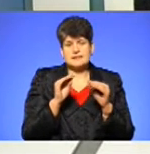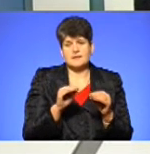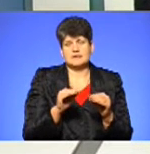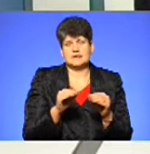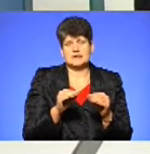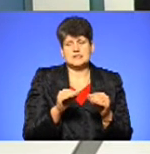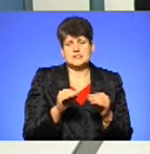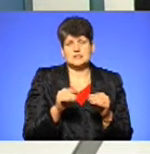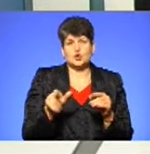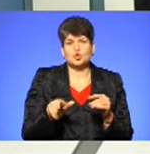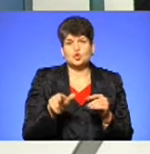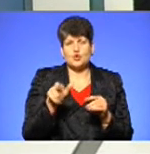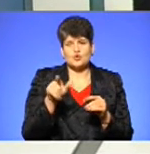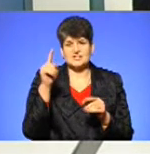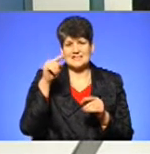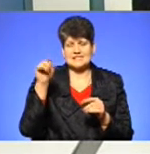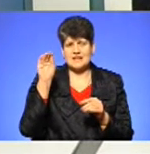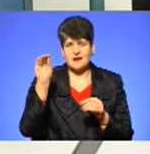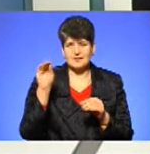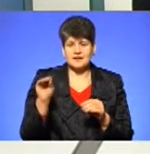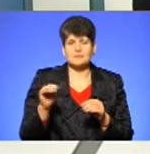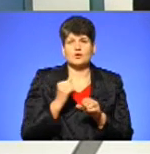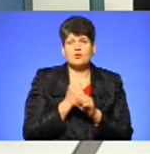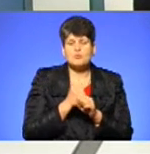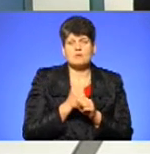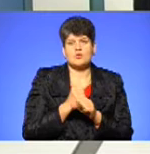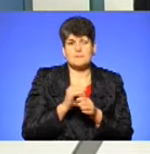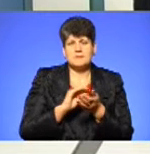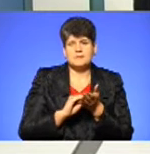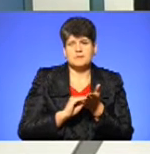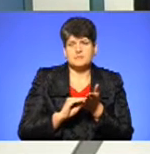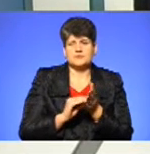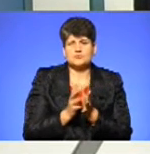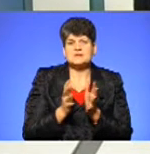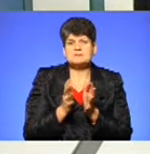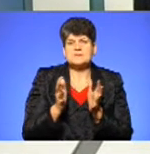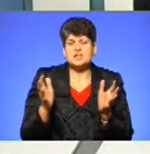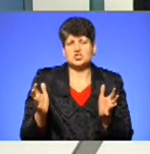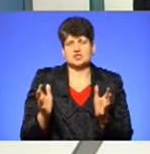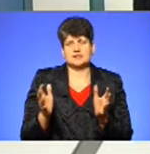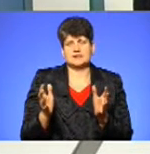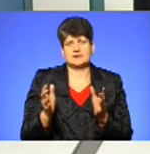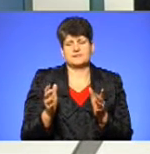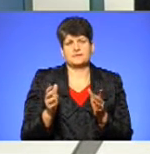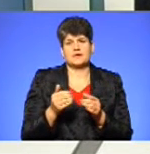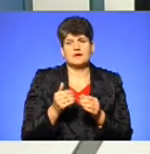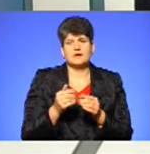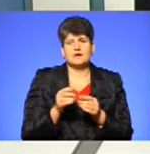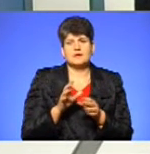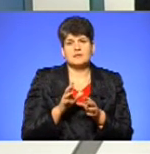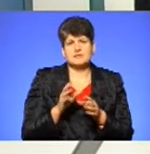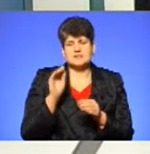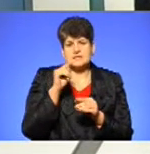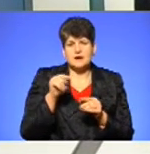дорожні знаки, ми даємо вимоги приписи для того, щоб збільшити виставлені, попередження, превентивні заходи, що там є